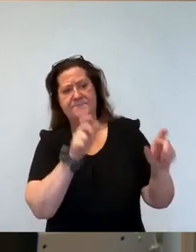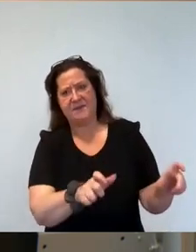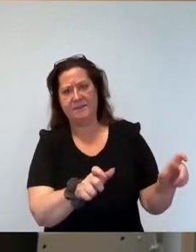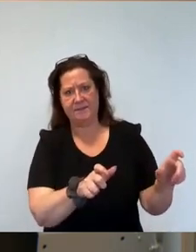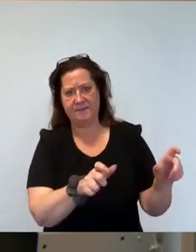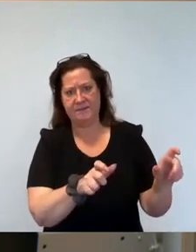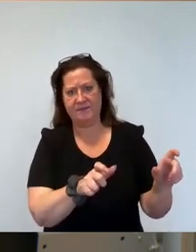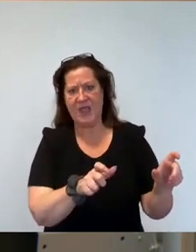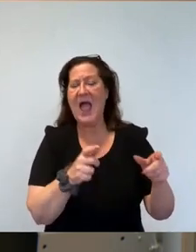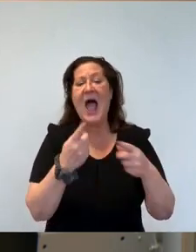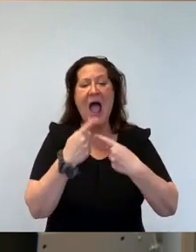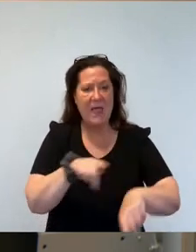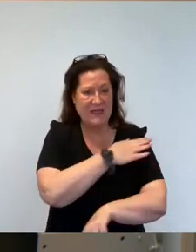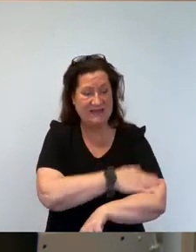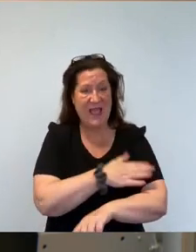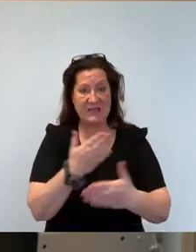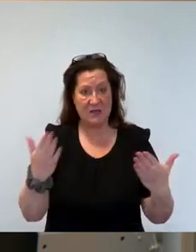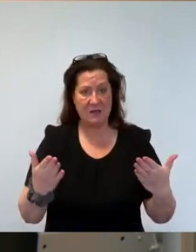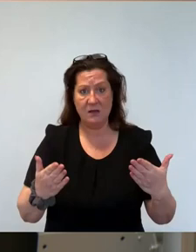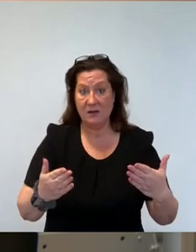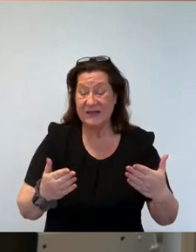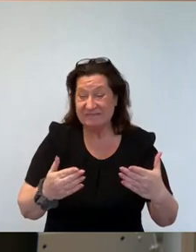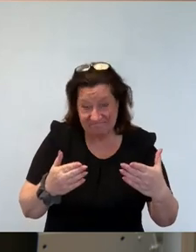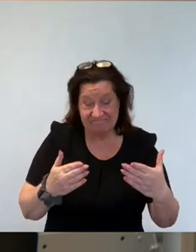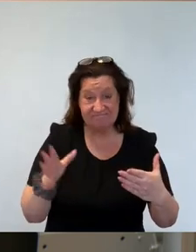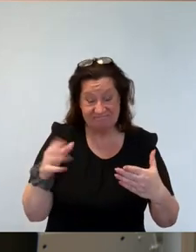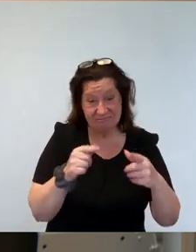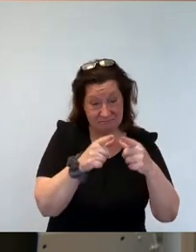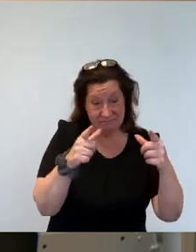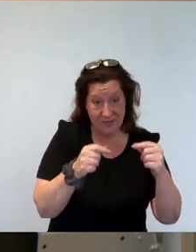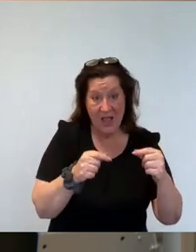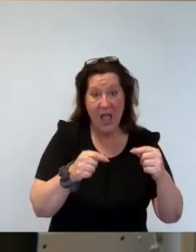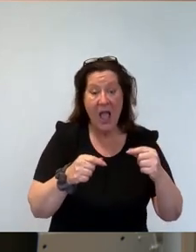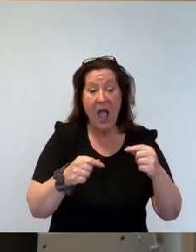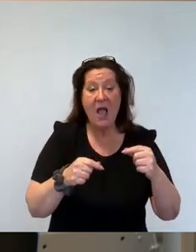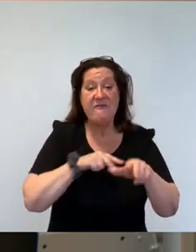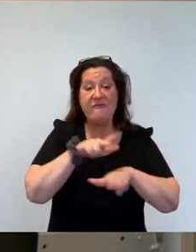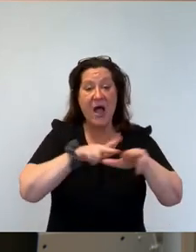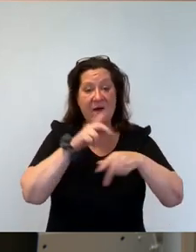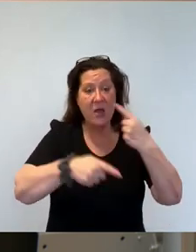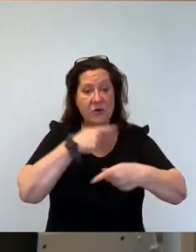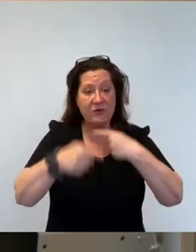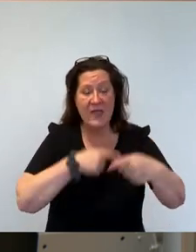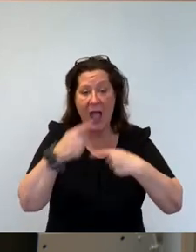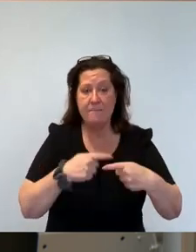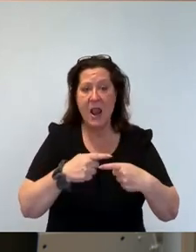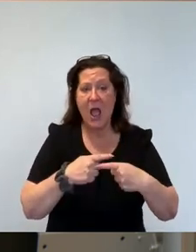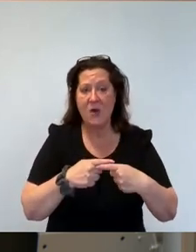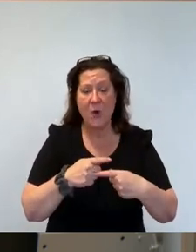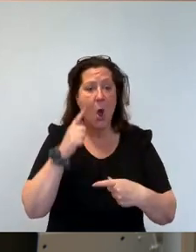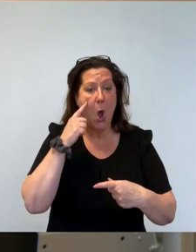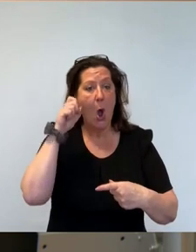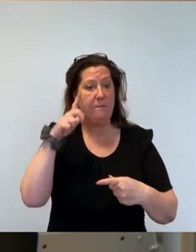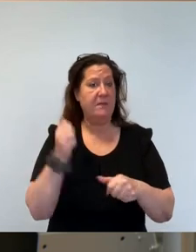wir hatten es auch schon gehört, wir können dadurch die Abläufe in der Verwaltung optimieren. Wir entlasten die Mitarbeiterinnen und Mitarbeiter